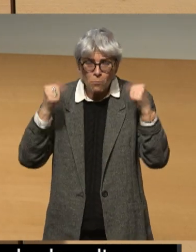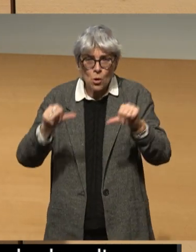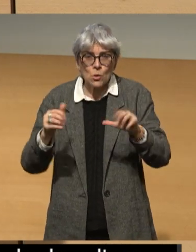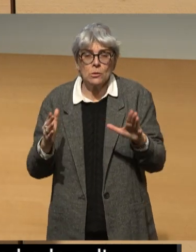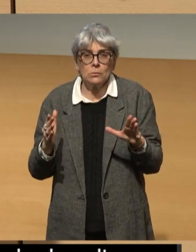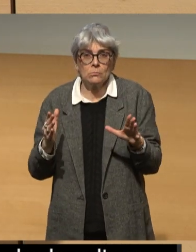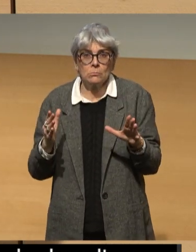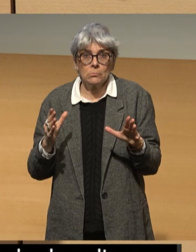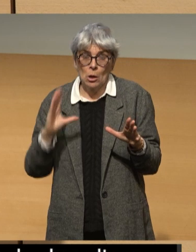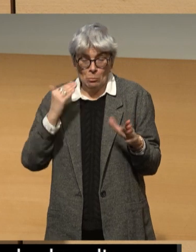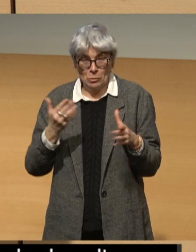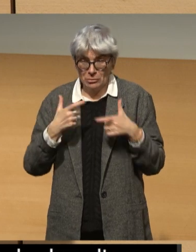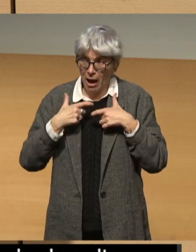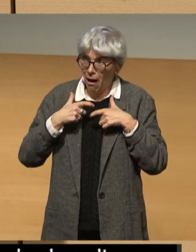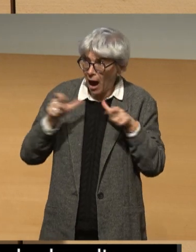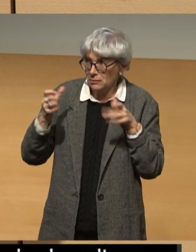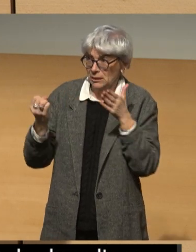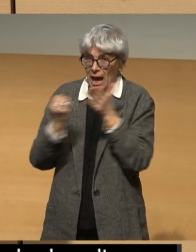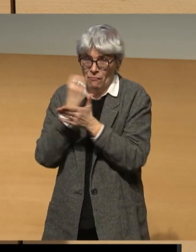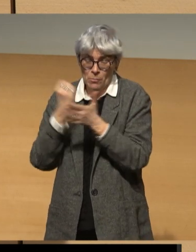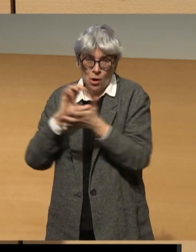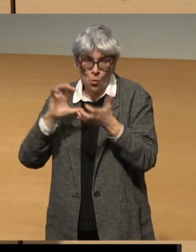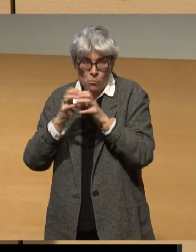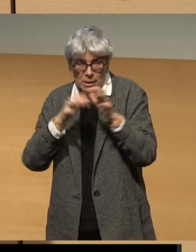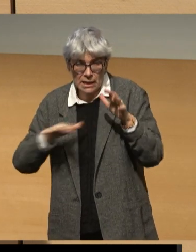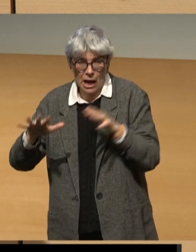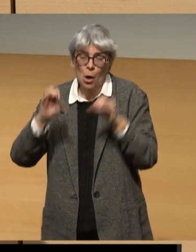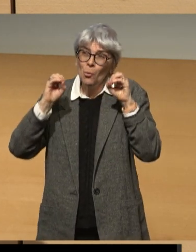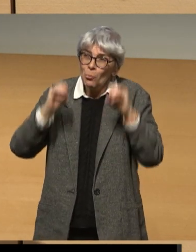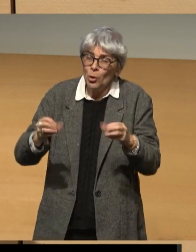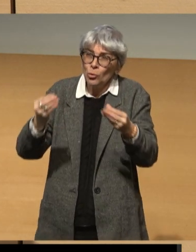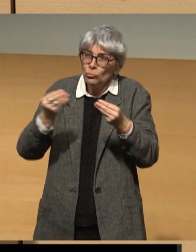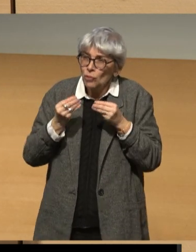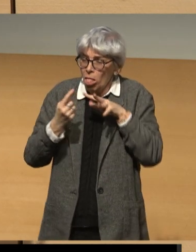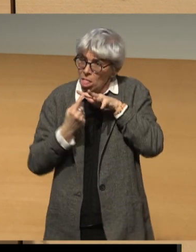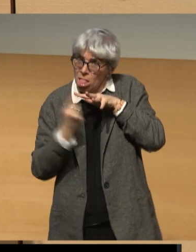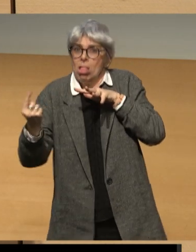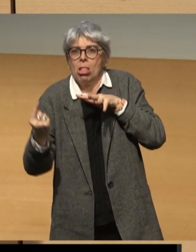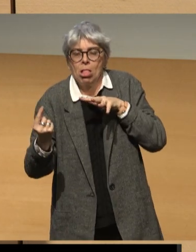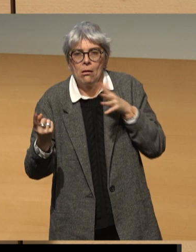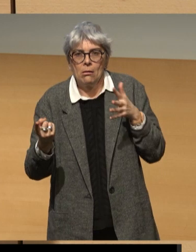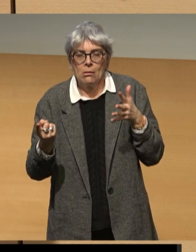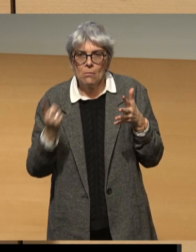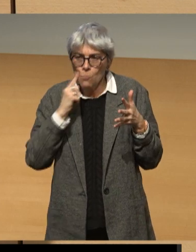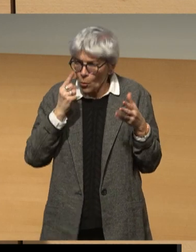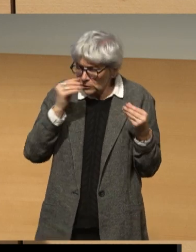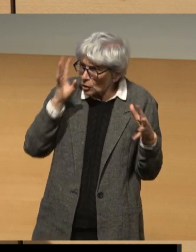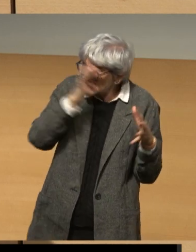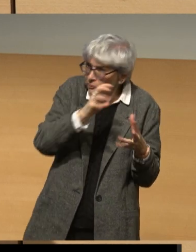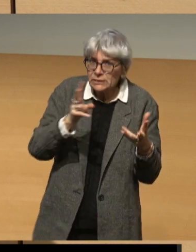leur rend l'accès à l'information plus difficile et peut créer un sentiment d'exclusion face à leurs difficultés.